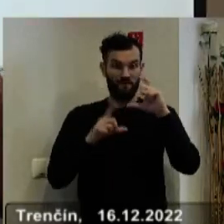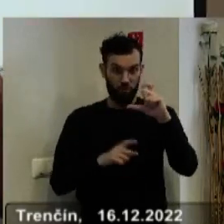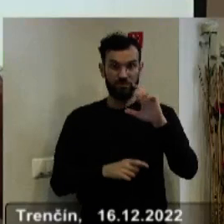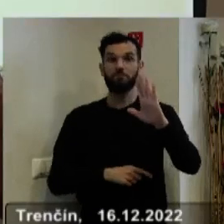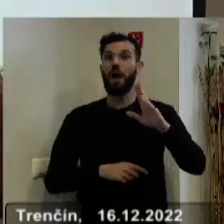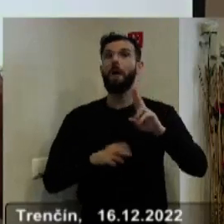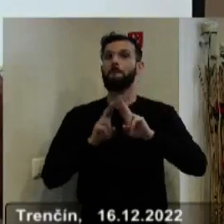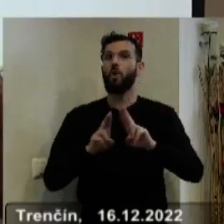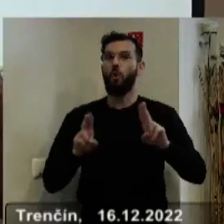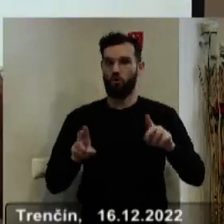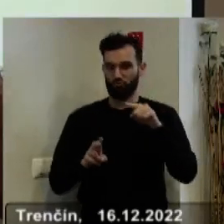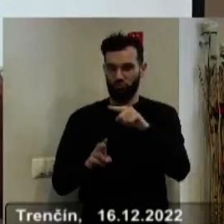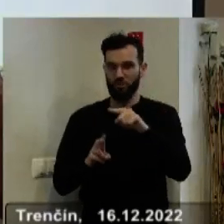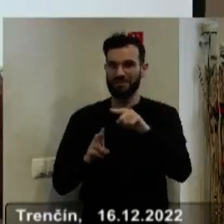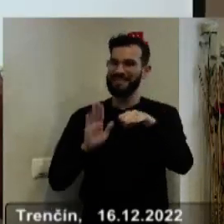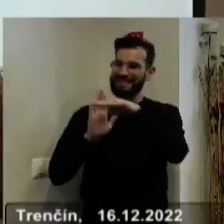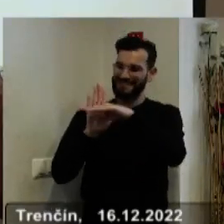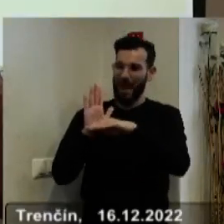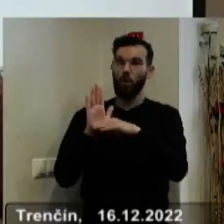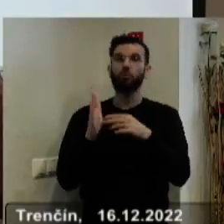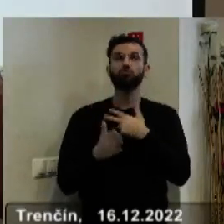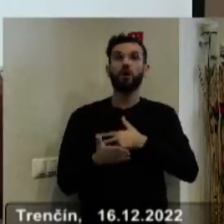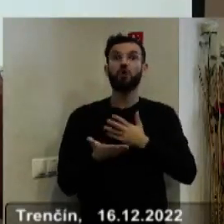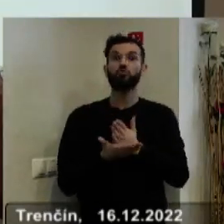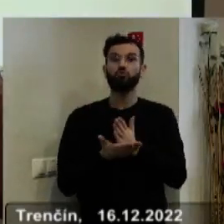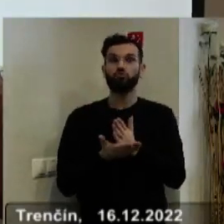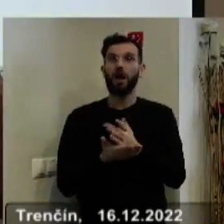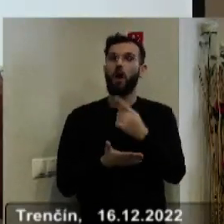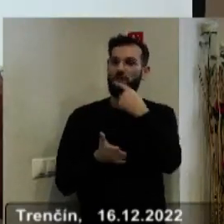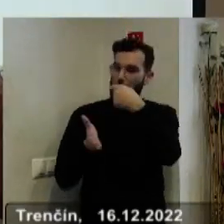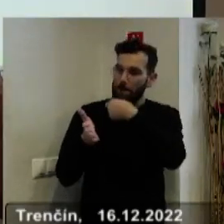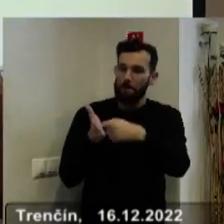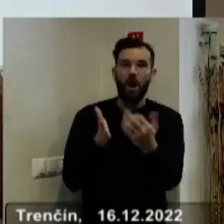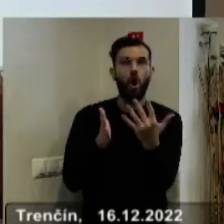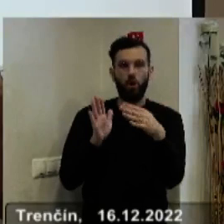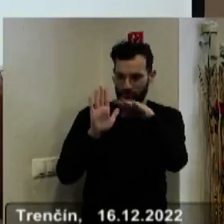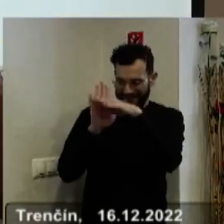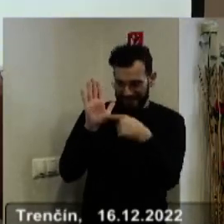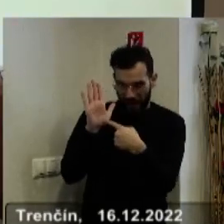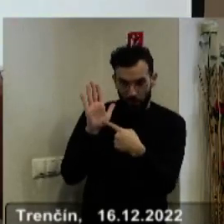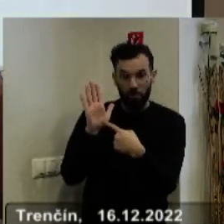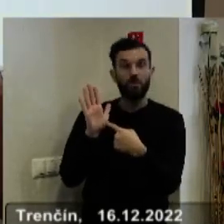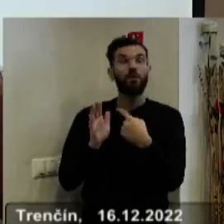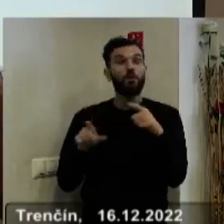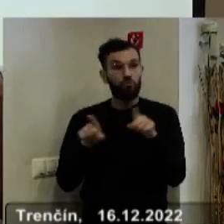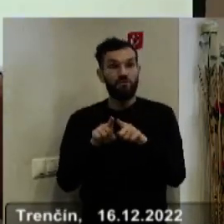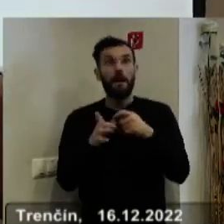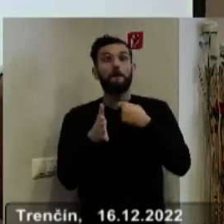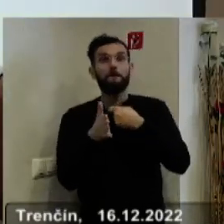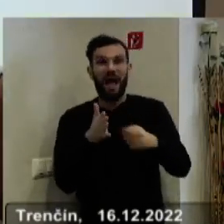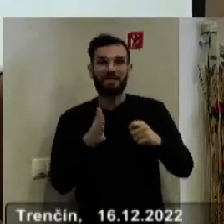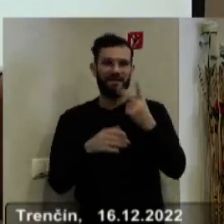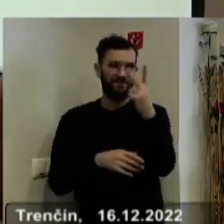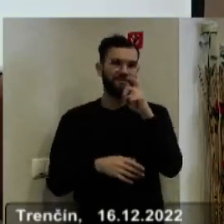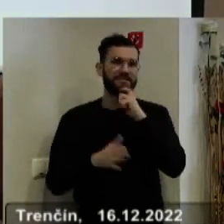kompetencie v zmysle zákona o sociálnych službách určuje aj sumu úhrady, výšku, spôsob jej určenia, ale aj platenia vo